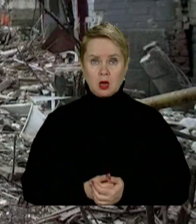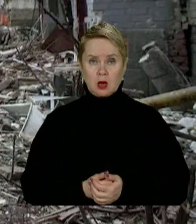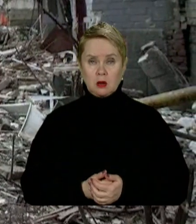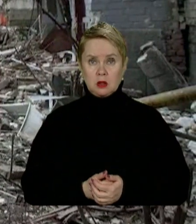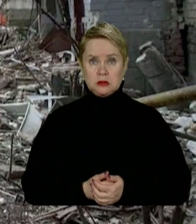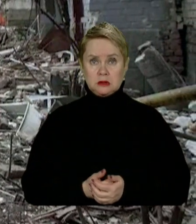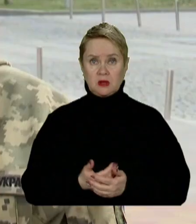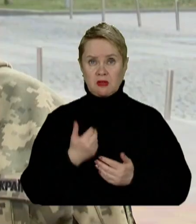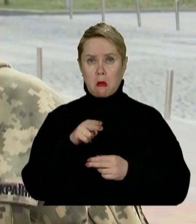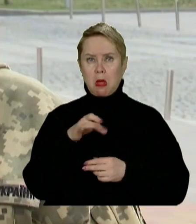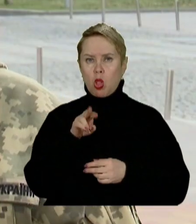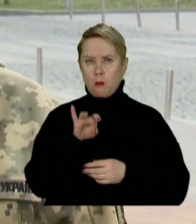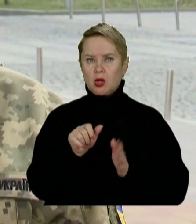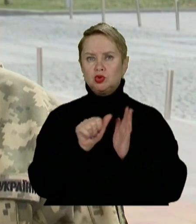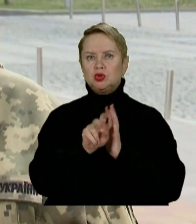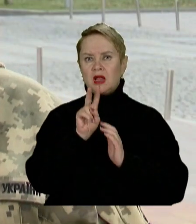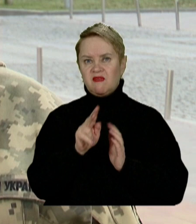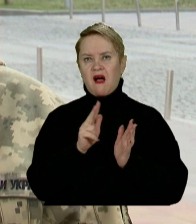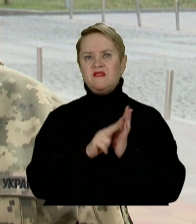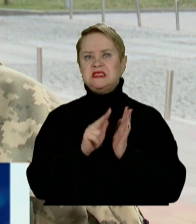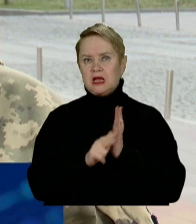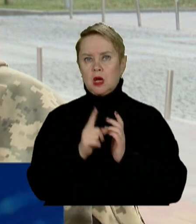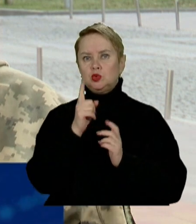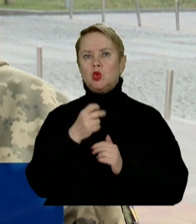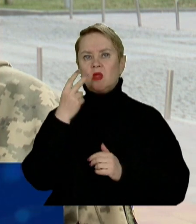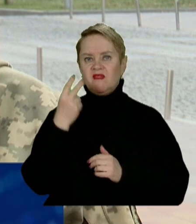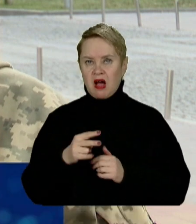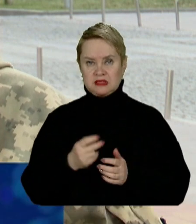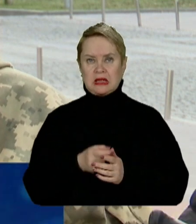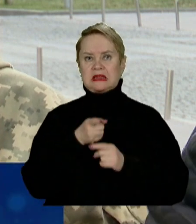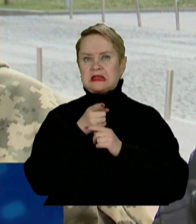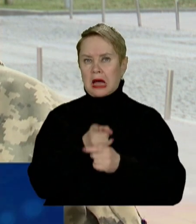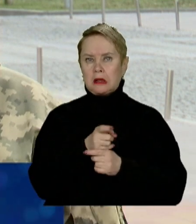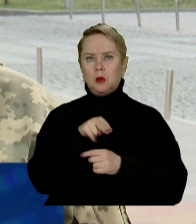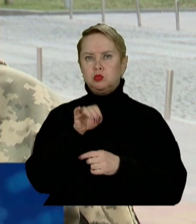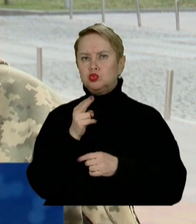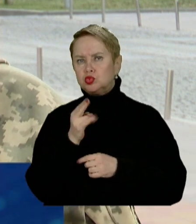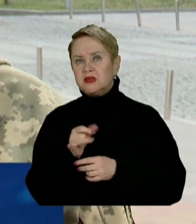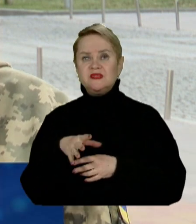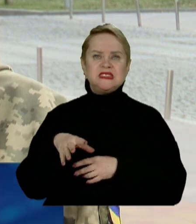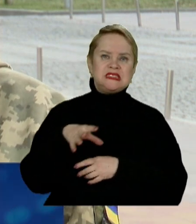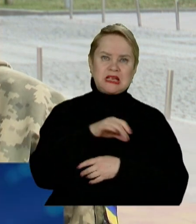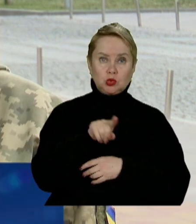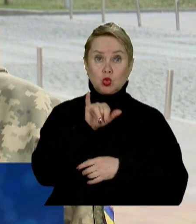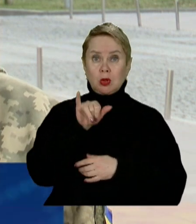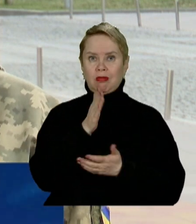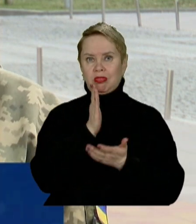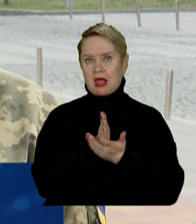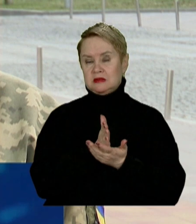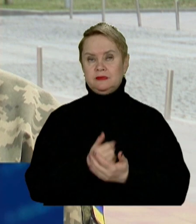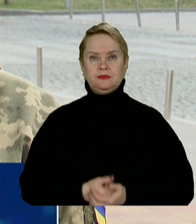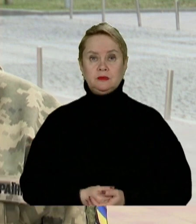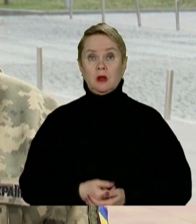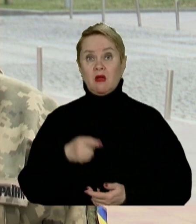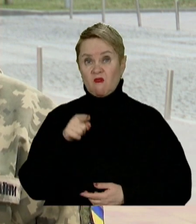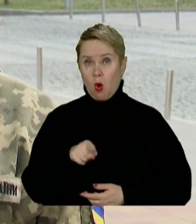Починаючи від мінометів, 62, 80, 120, танки, пушки, тобто все, що в них є в наявності.